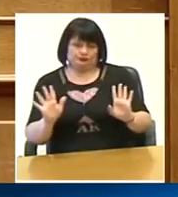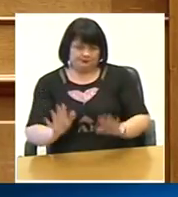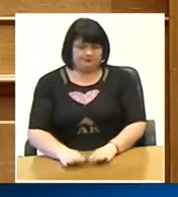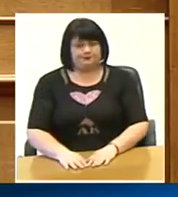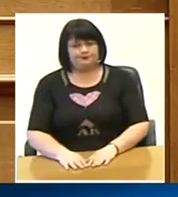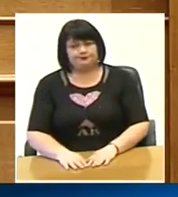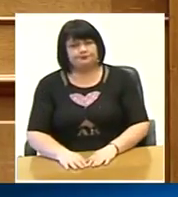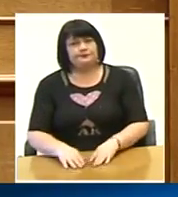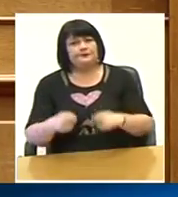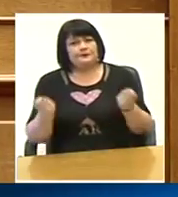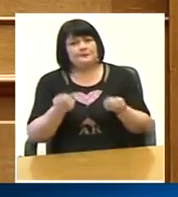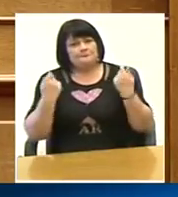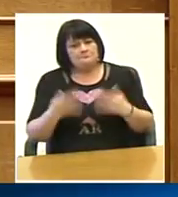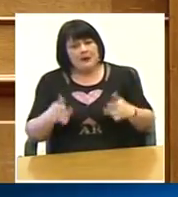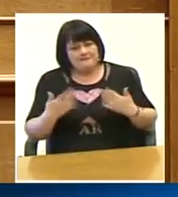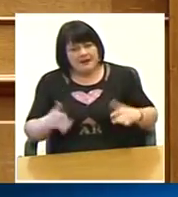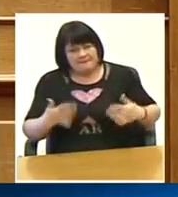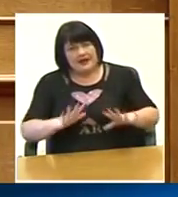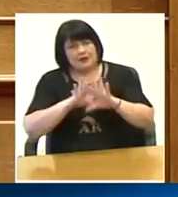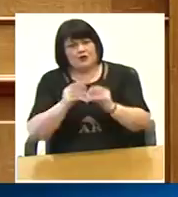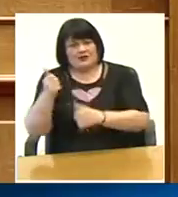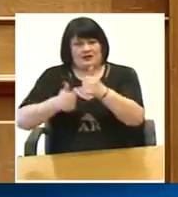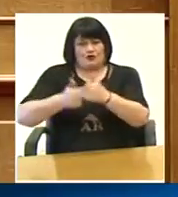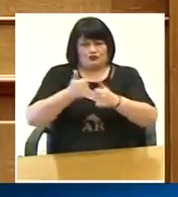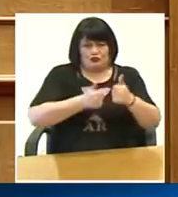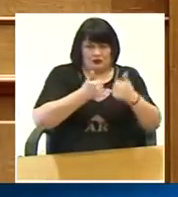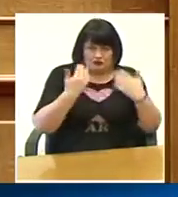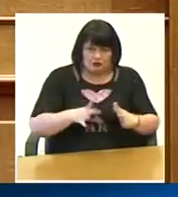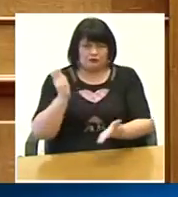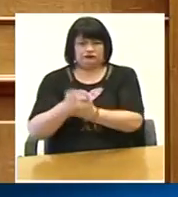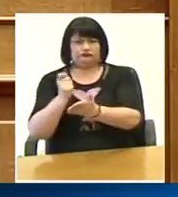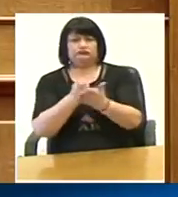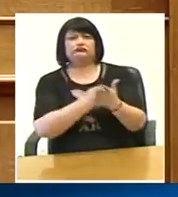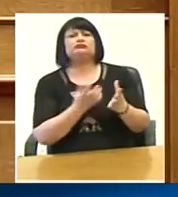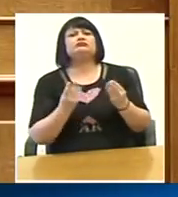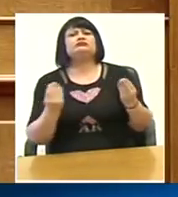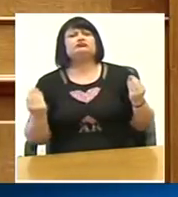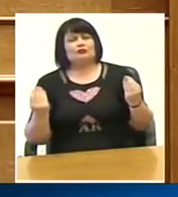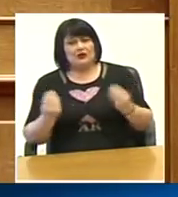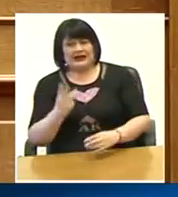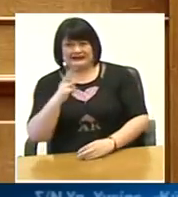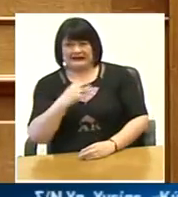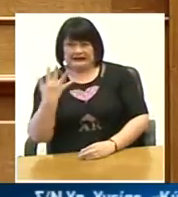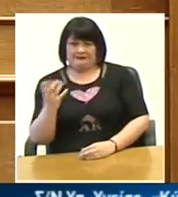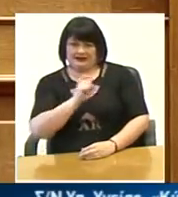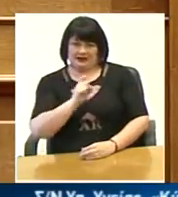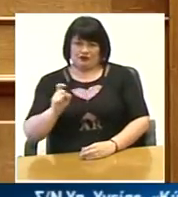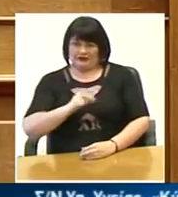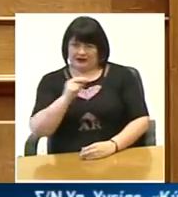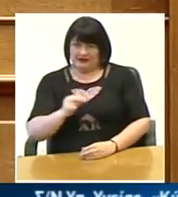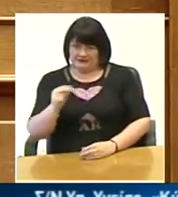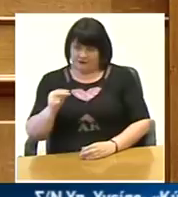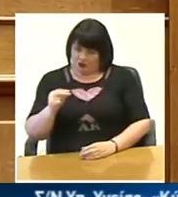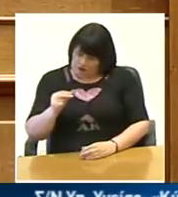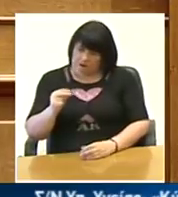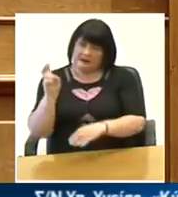υλοποιήσει όλους τους διαγωνισμούς και πολλά έχουν αγοραστεί πάρα πολλά τα 35 εκατομμύρια ευρώ που είχαν μείνει